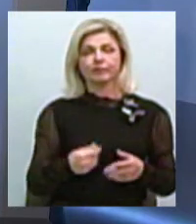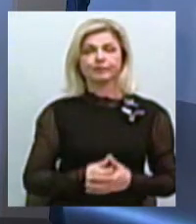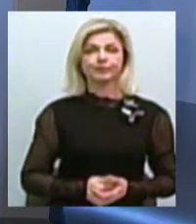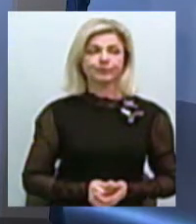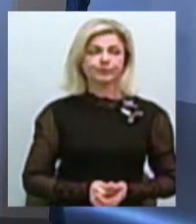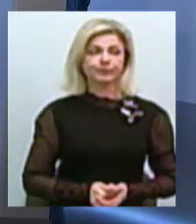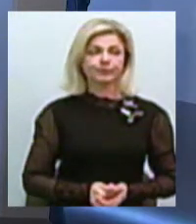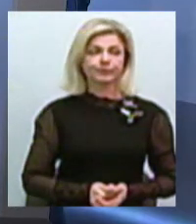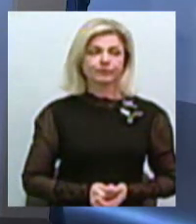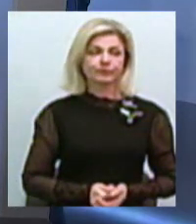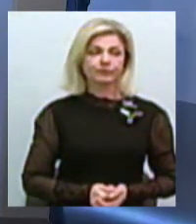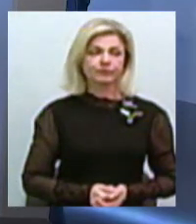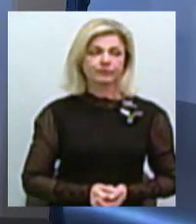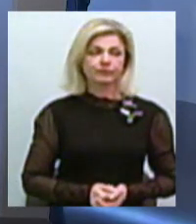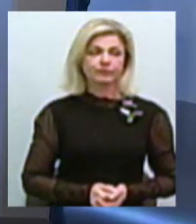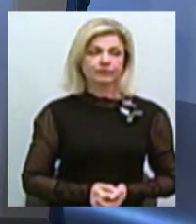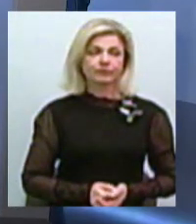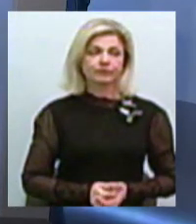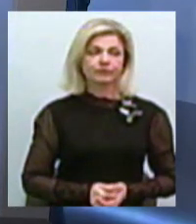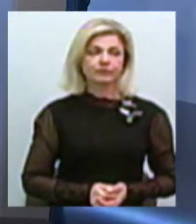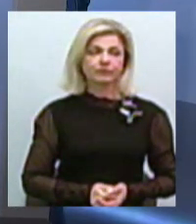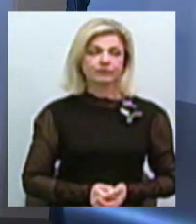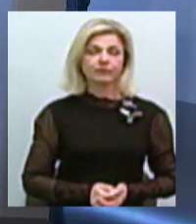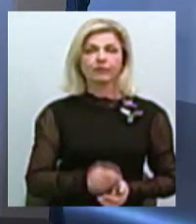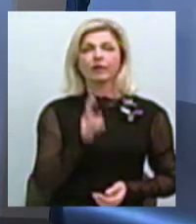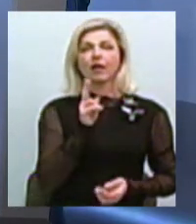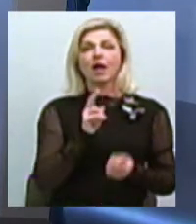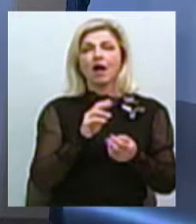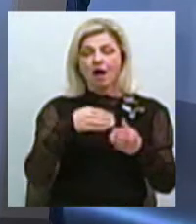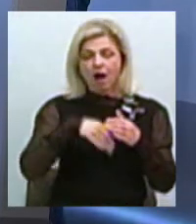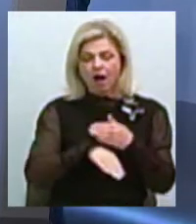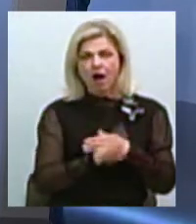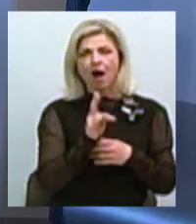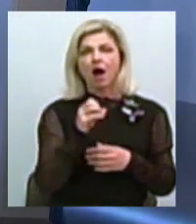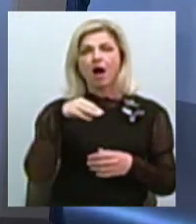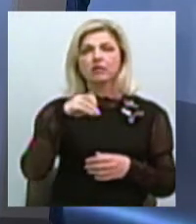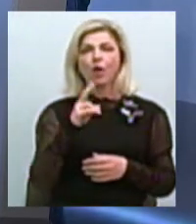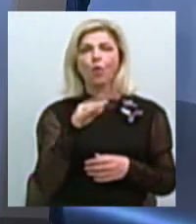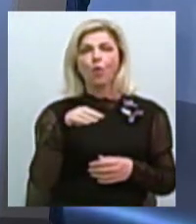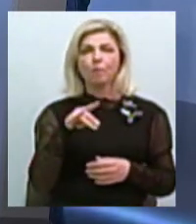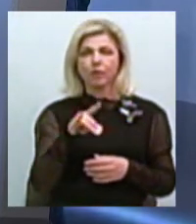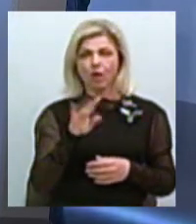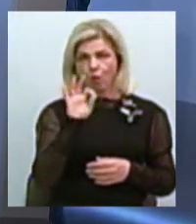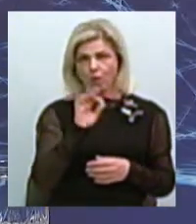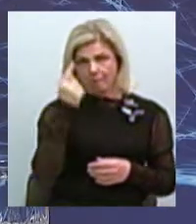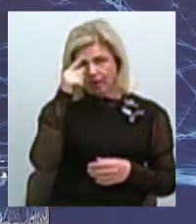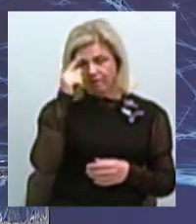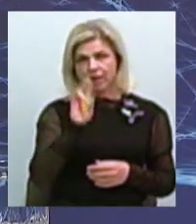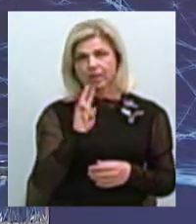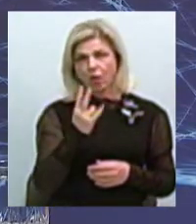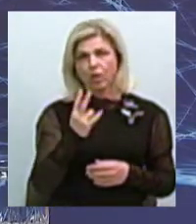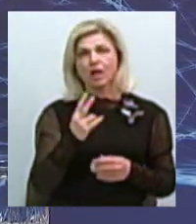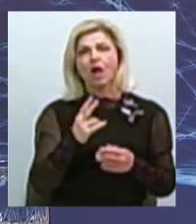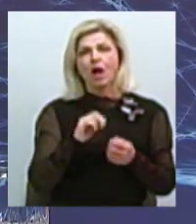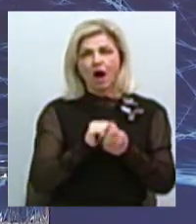Основні, хоча б один-два. Катакомби. Міфи про миколаївські катакомби. Мені здається, це